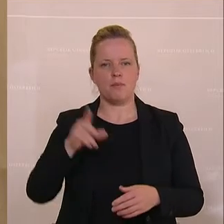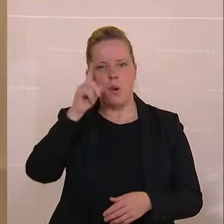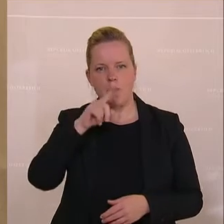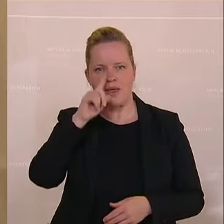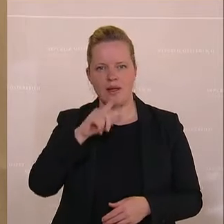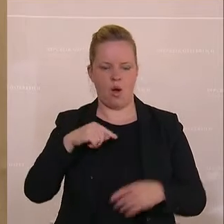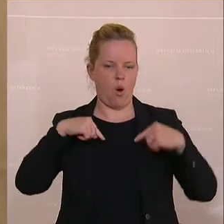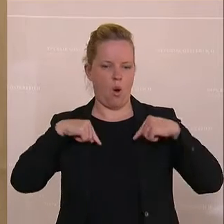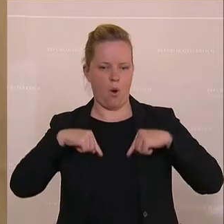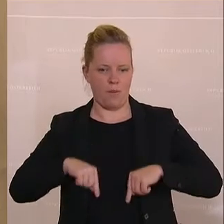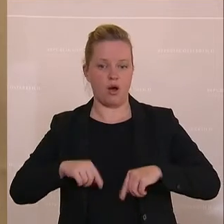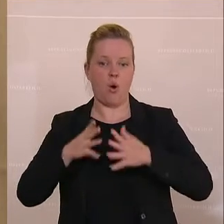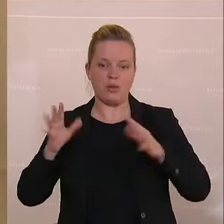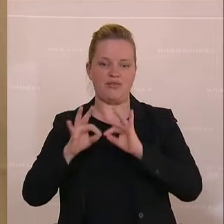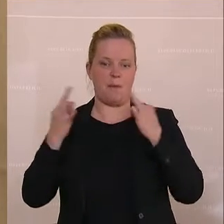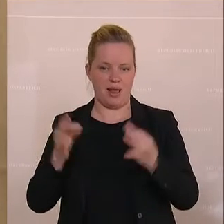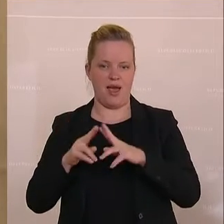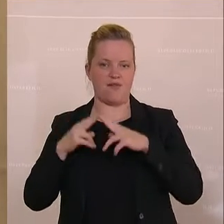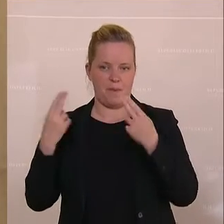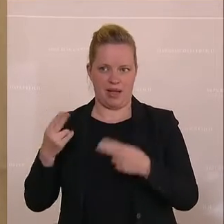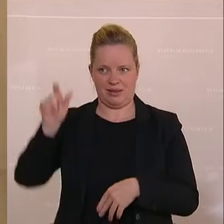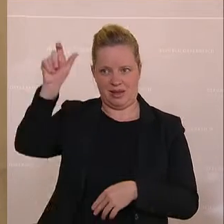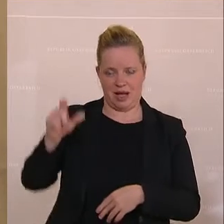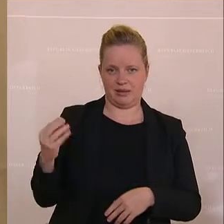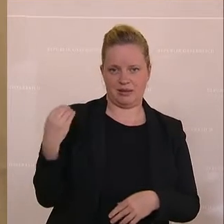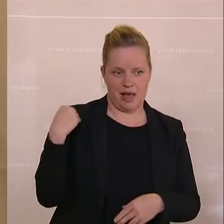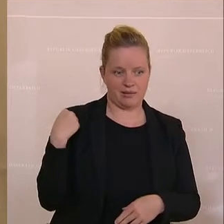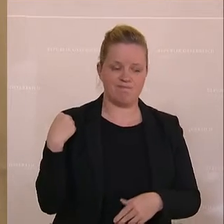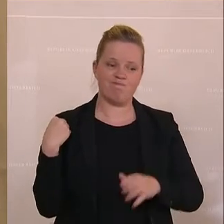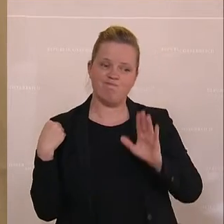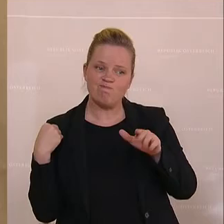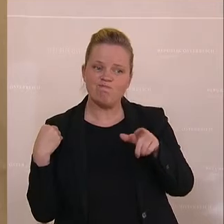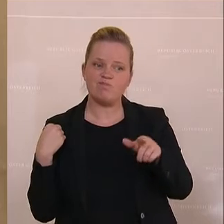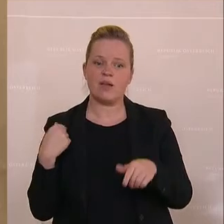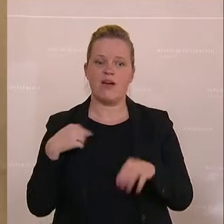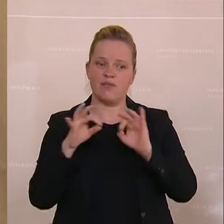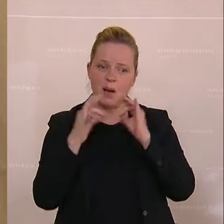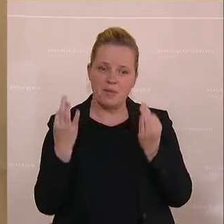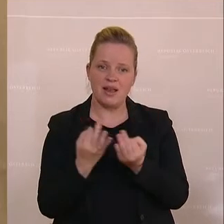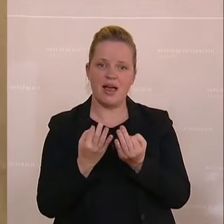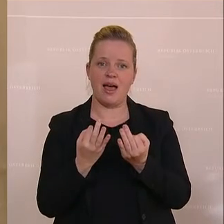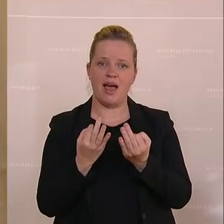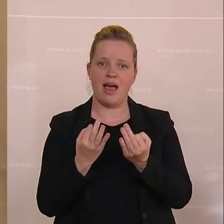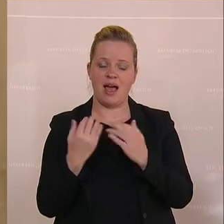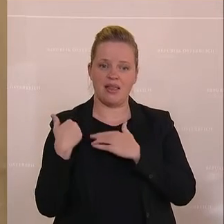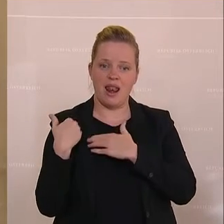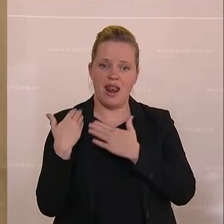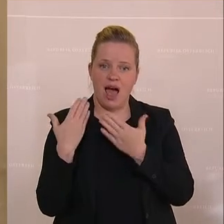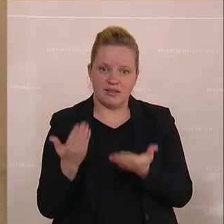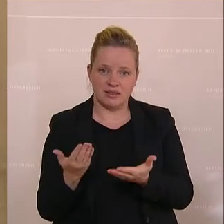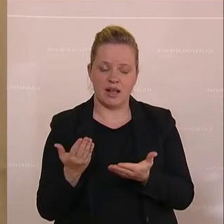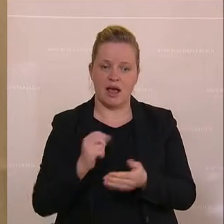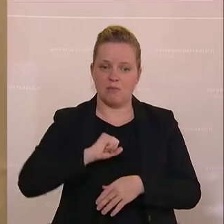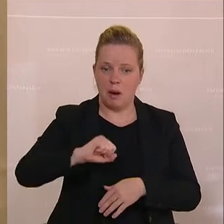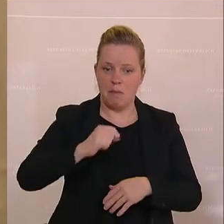eines der größten Familienverbände in diesem Land, der zu mir gesagt hat, Norbert, ihr entlastet die Familien in einem Tempo, dass wir bald nicht mehr wissen, was wir fordern sollen.